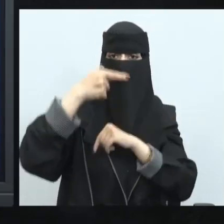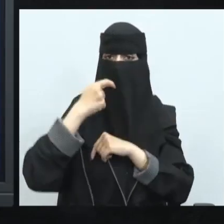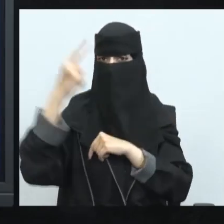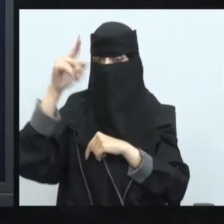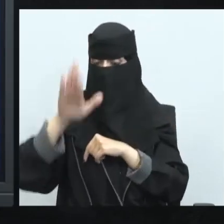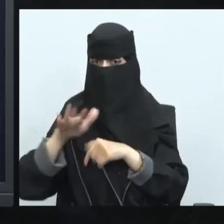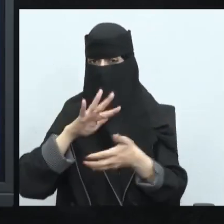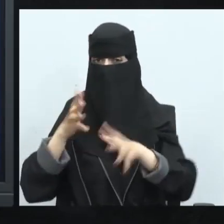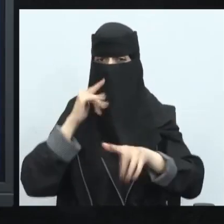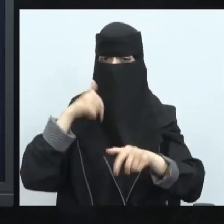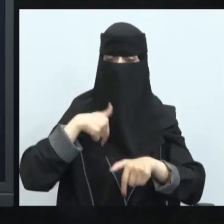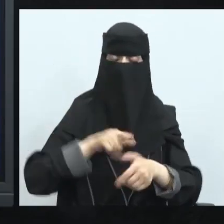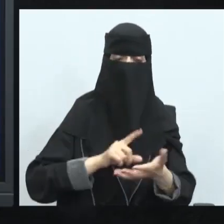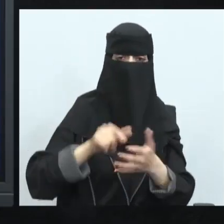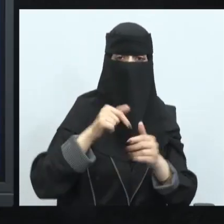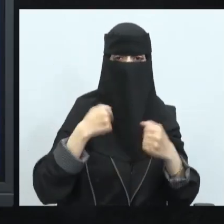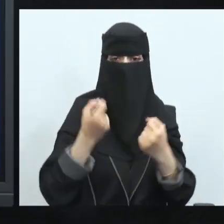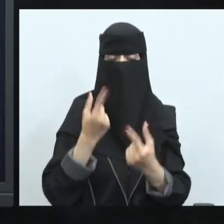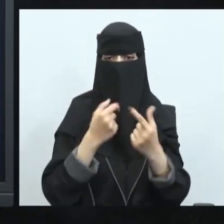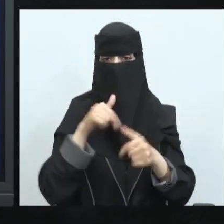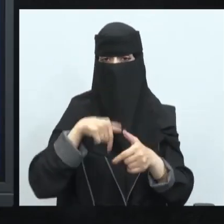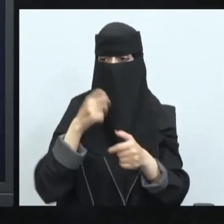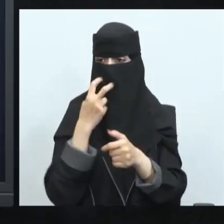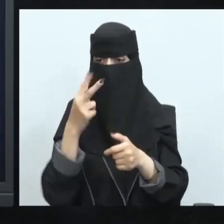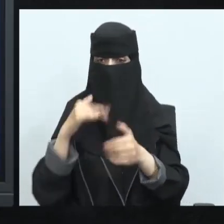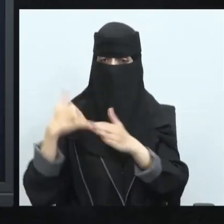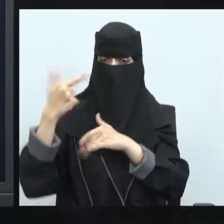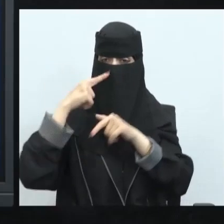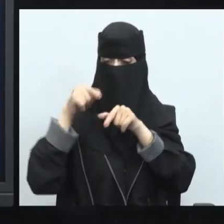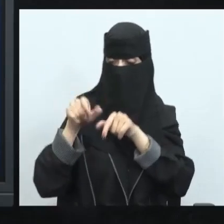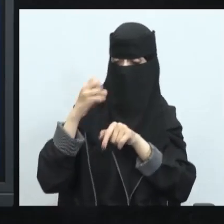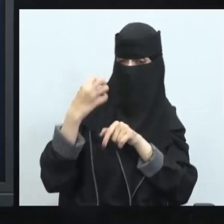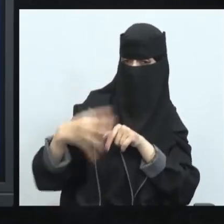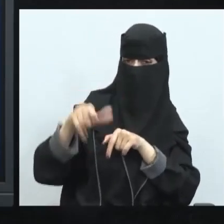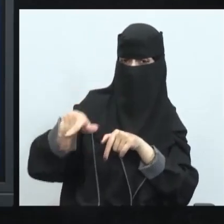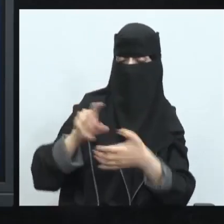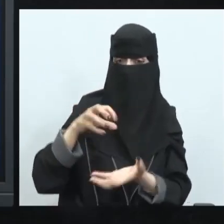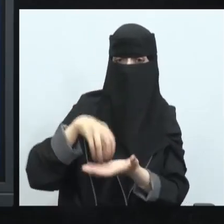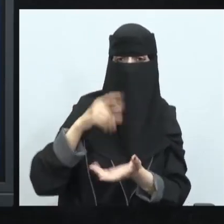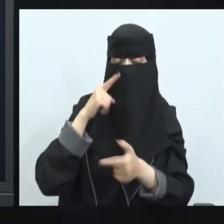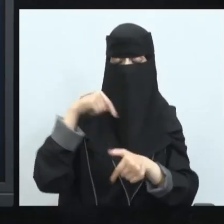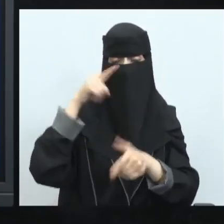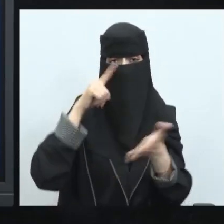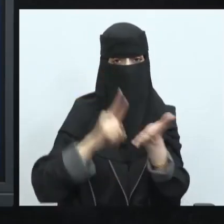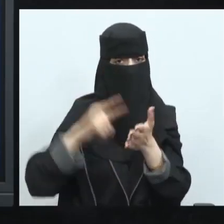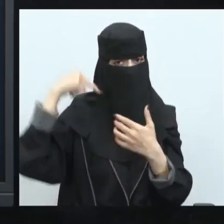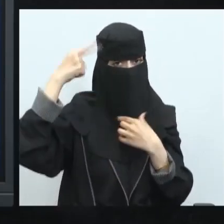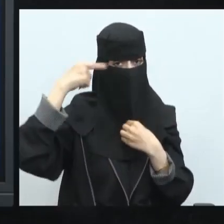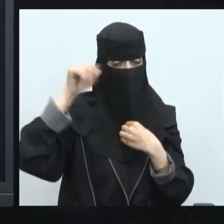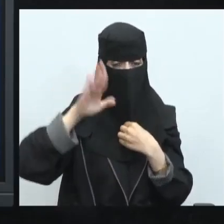سنوات أو على الطبيعة أو على المنظر الحضاري لهذه المدينة إذن لابد أن نفكر حينما